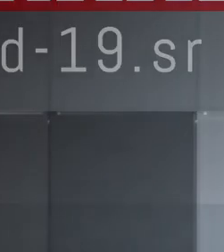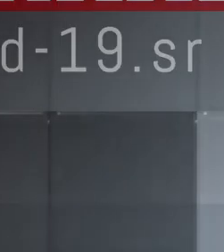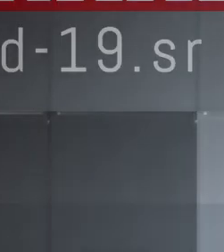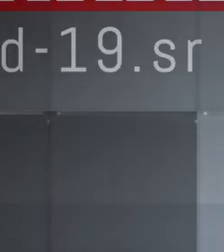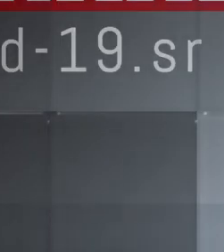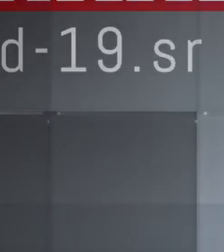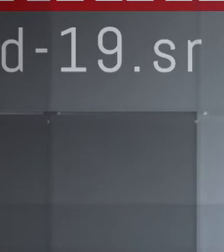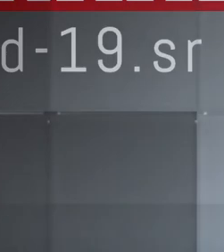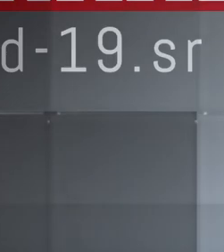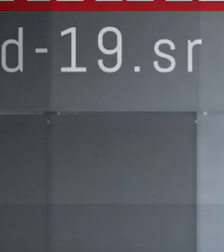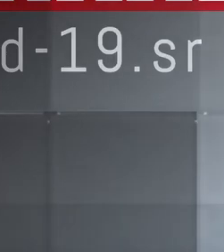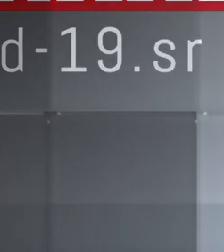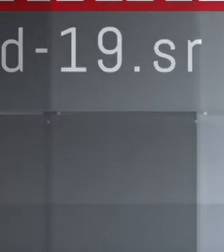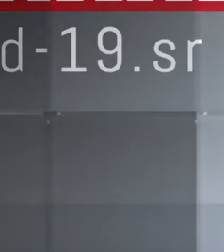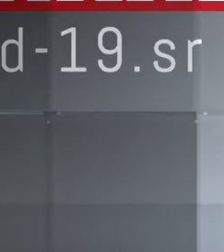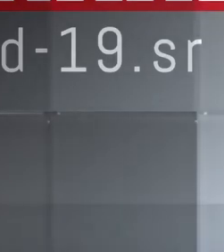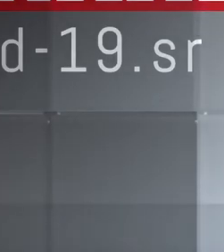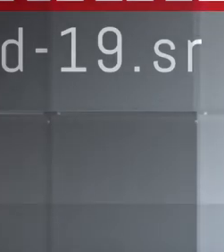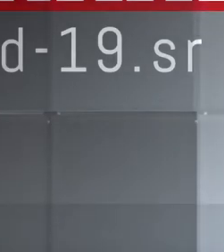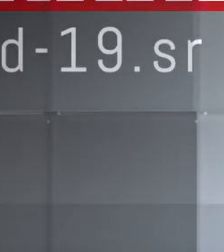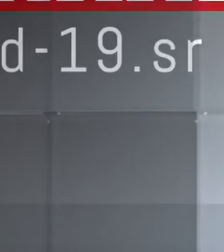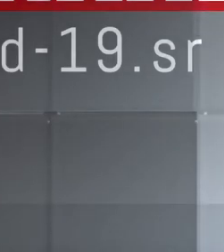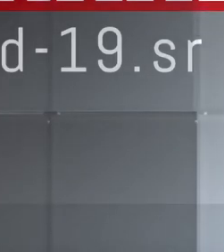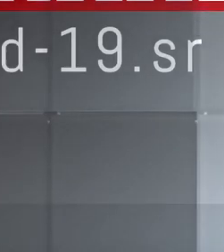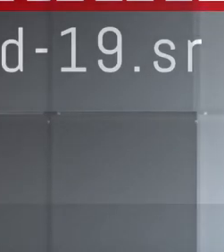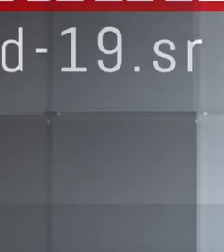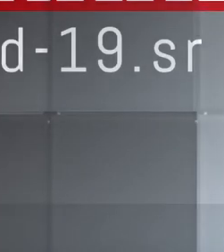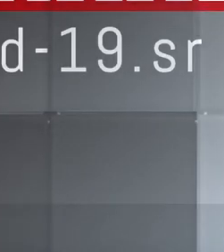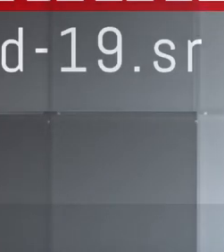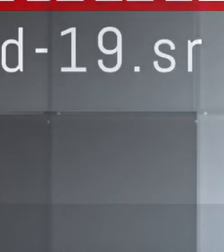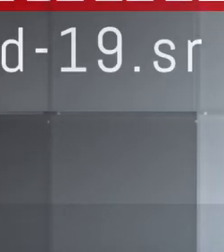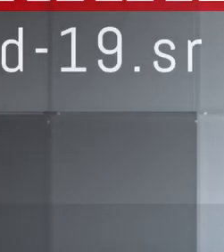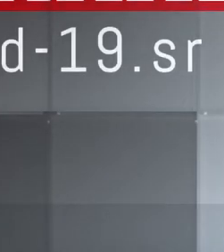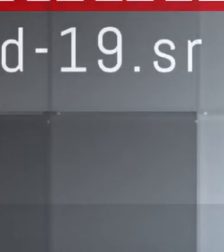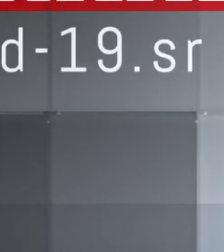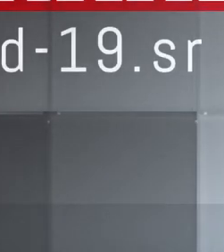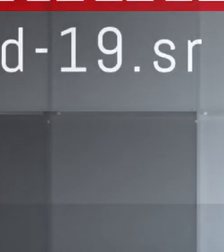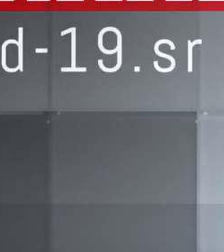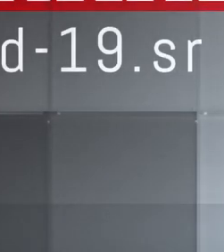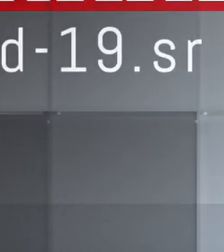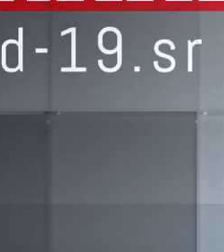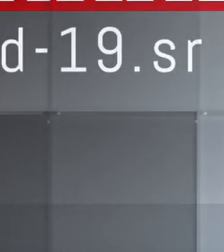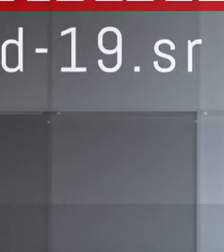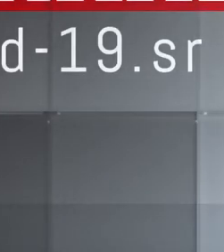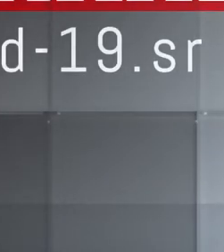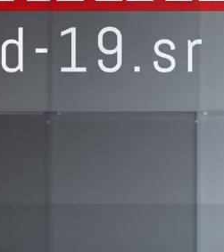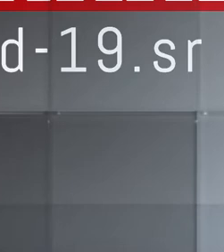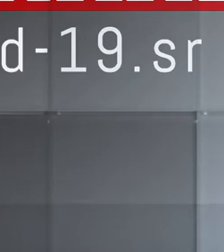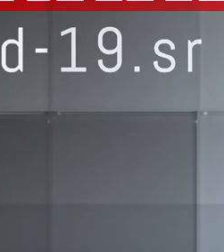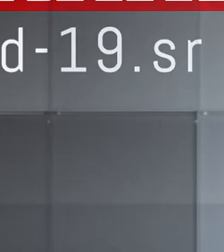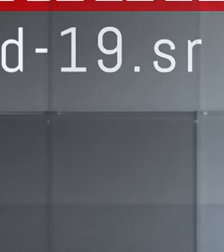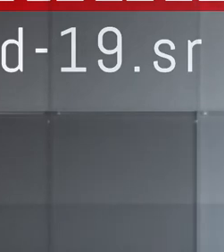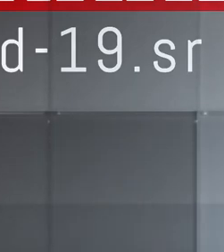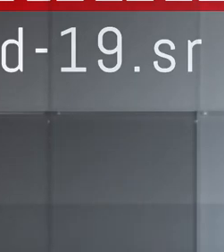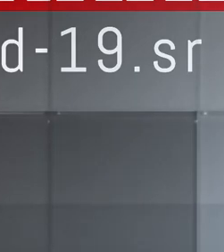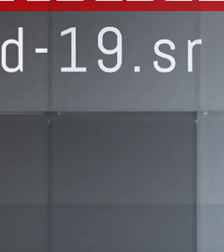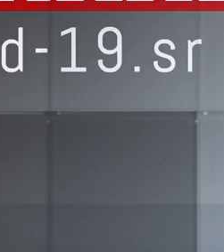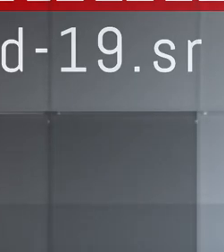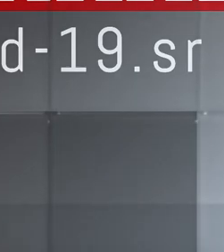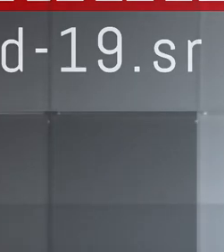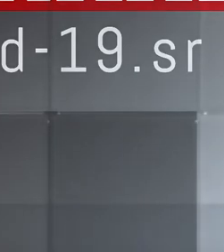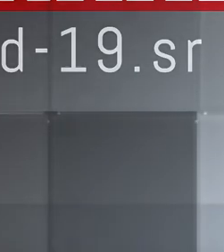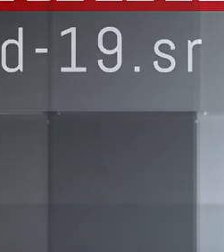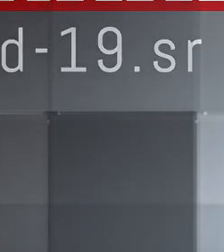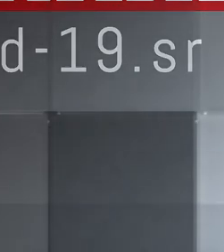Ook ging Krishna dat in op de nieuwe variant van het virus. Dat maakt dat de besmetting onder de mensen sneller vindt dan normaal.